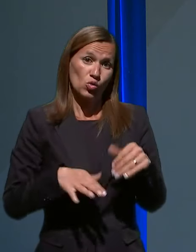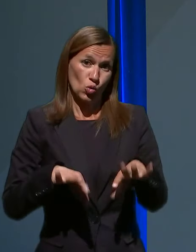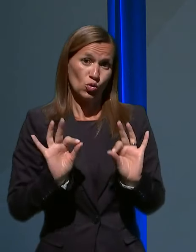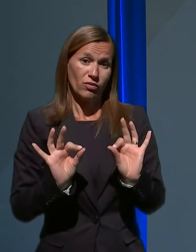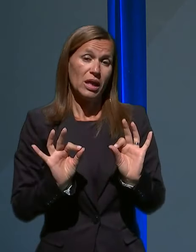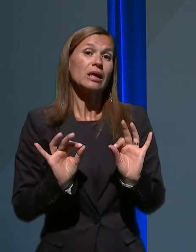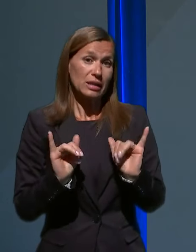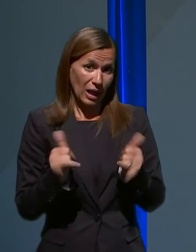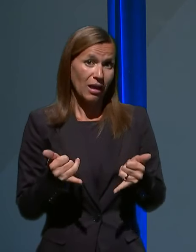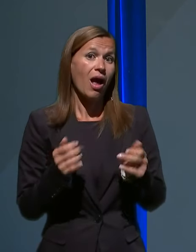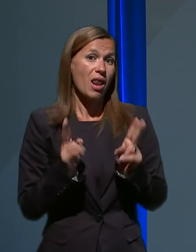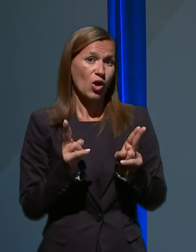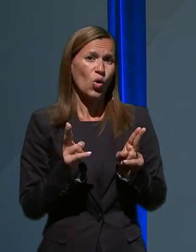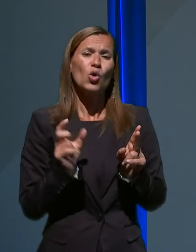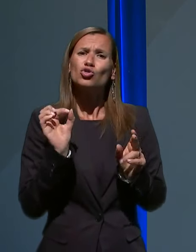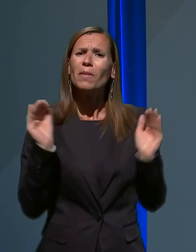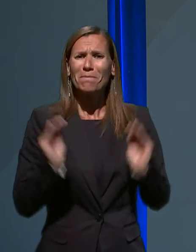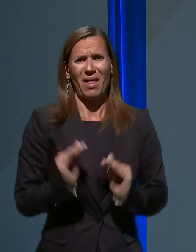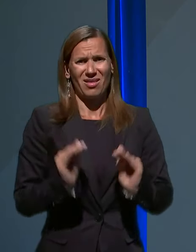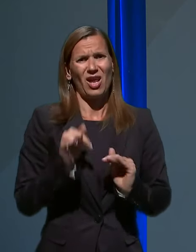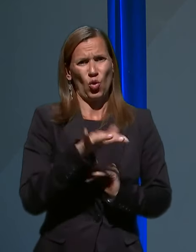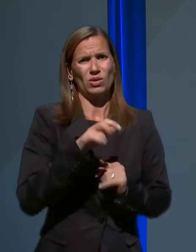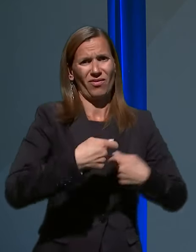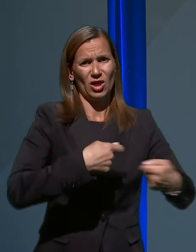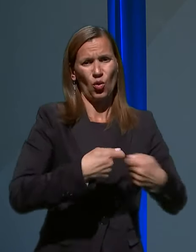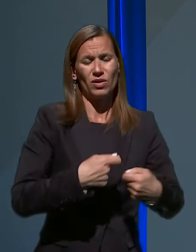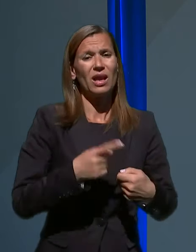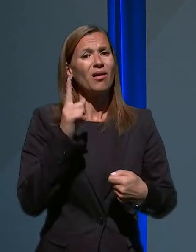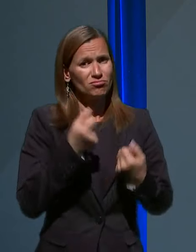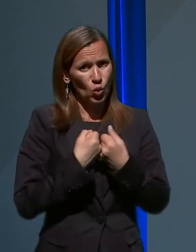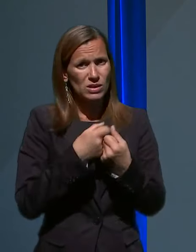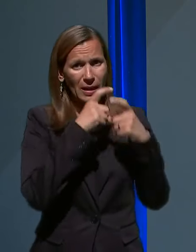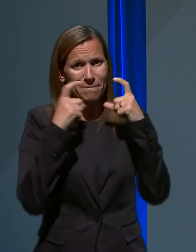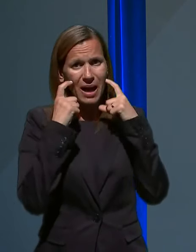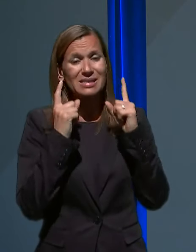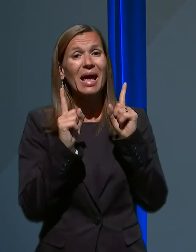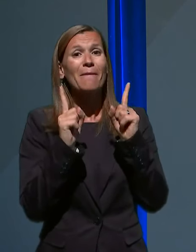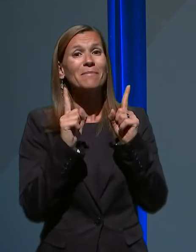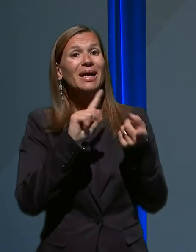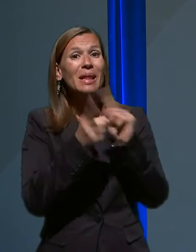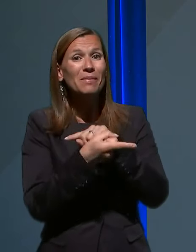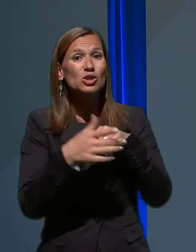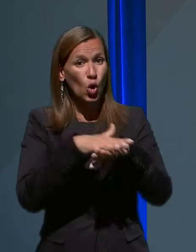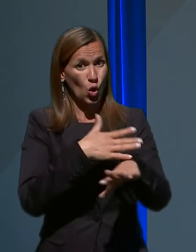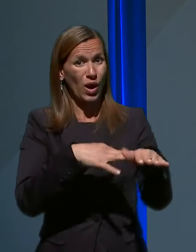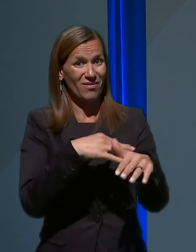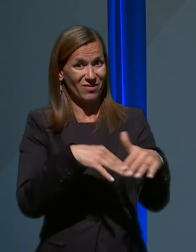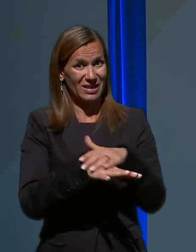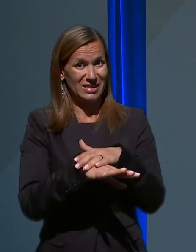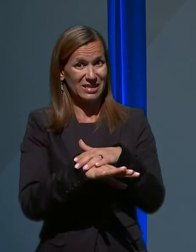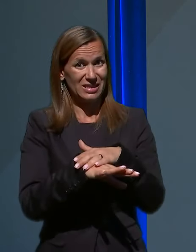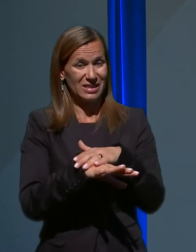čim manjkrat hodite v trgovino, nosite maske, vendar pa na mesto rokavic, ki jih